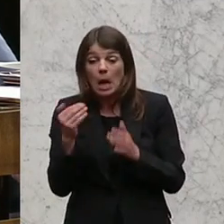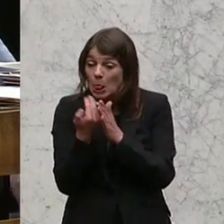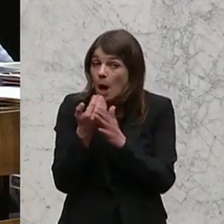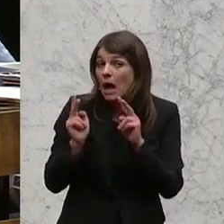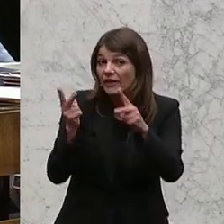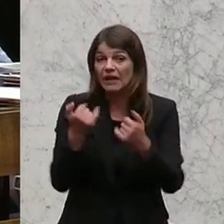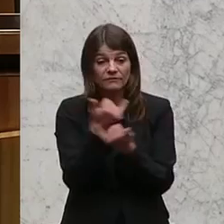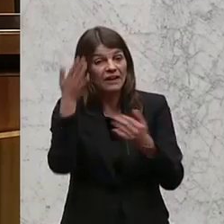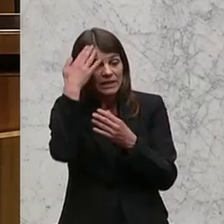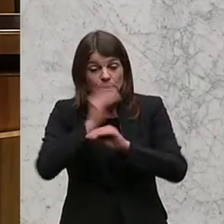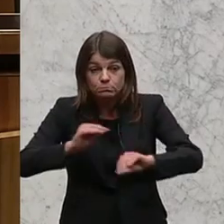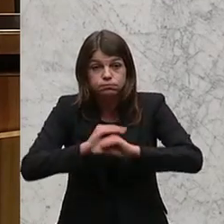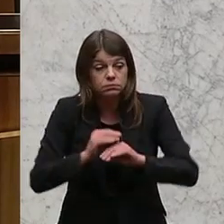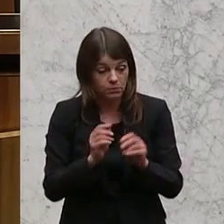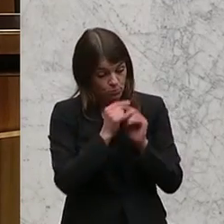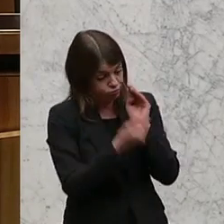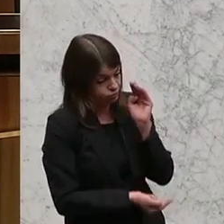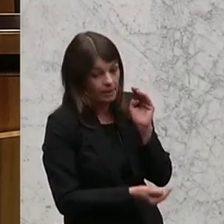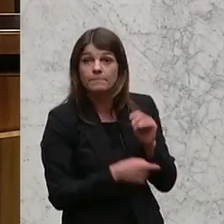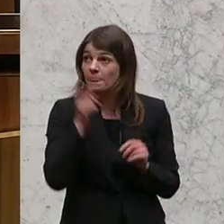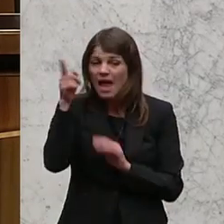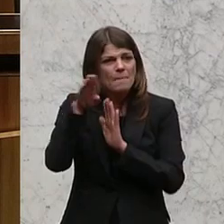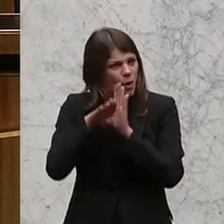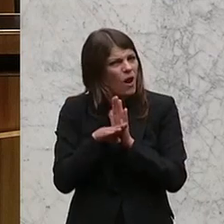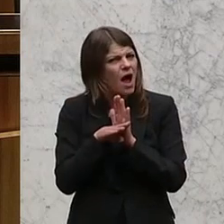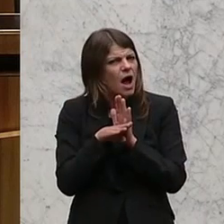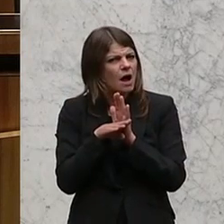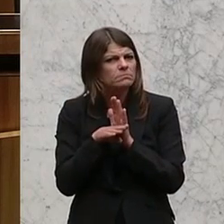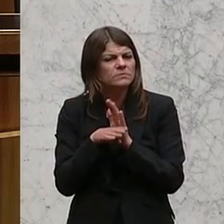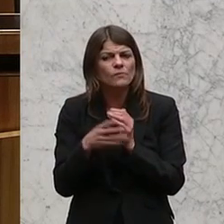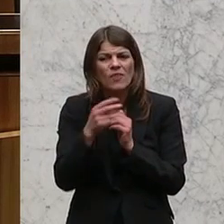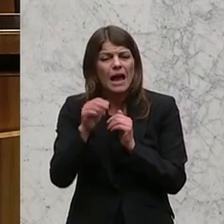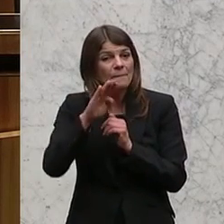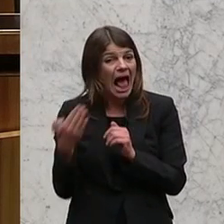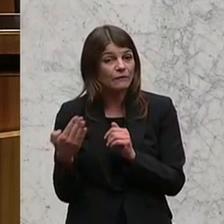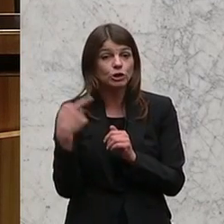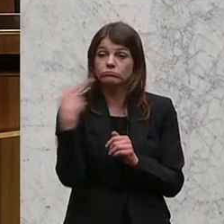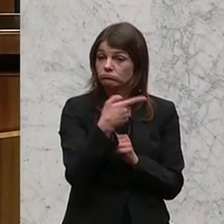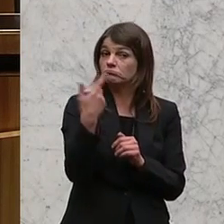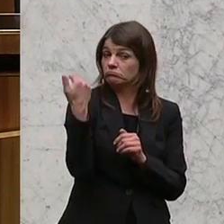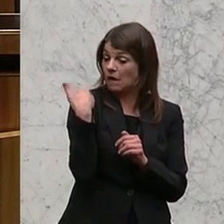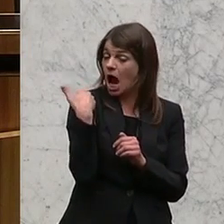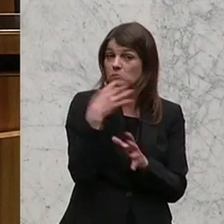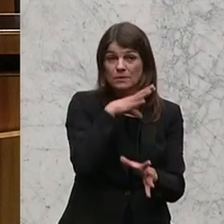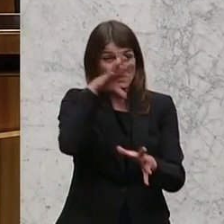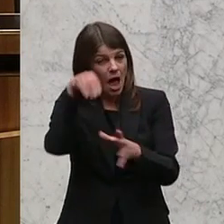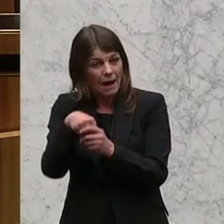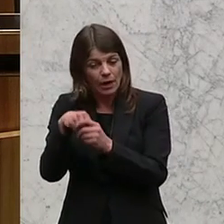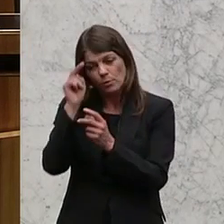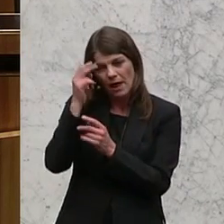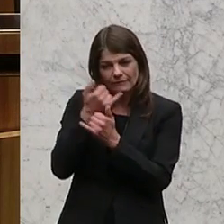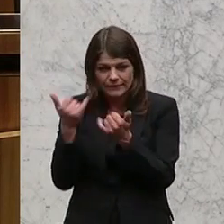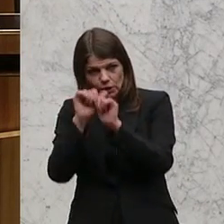Wissensvermittlung und so weiter, ist ein Programm, bei dem Niki Berlakowitsch intensiv in der Gestaltung und im